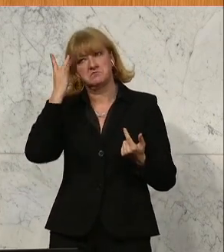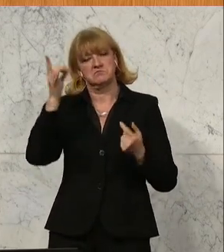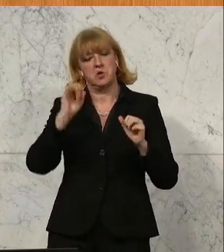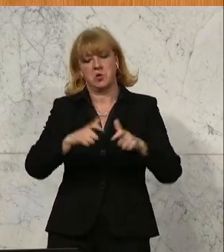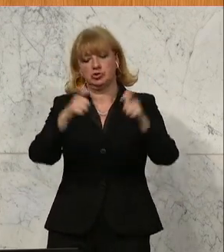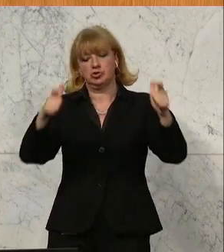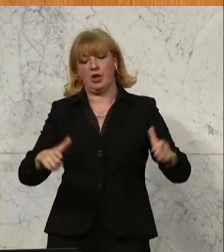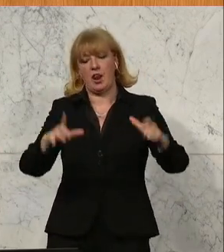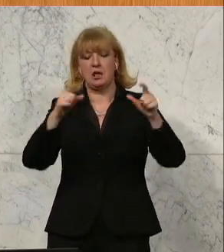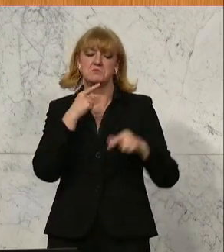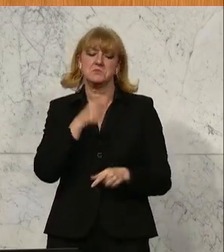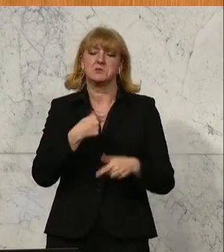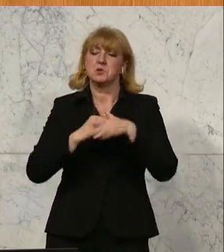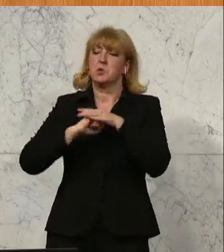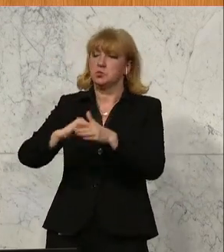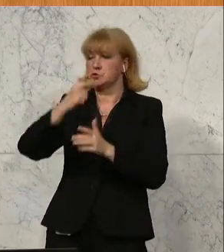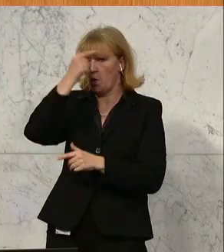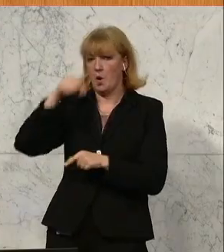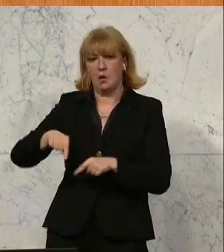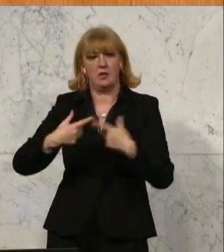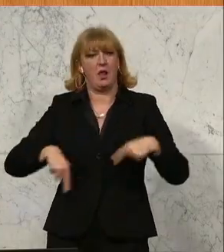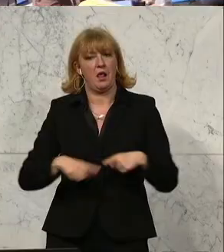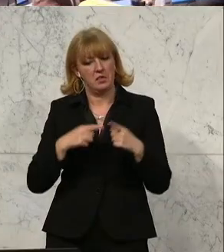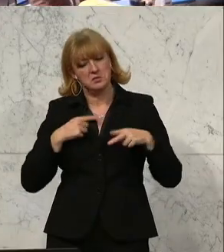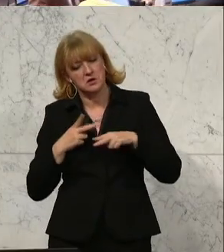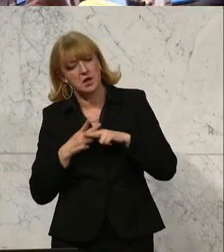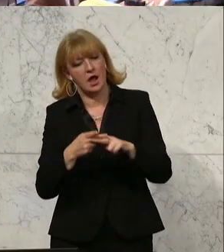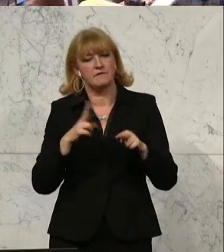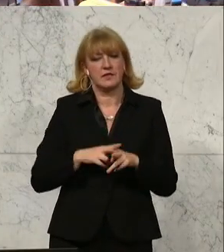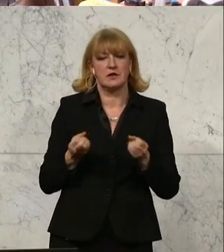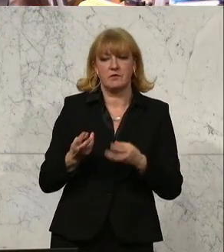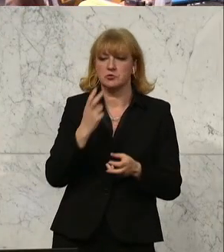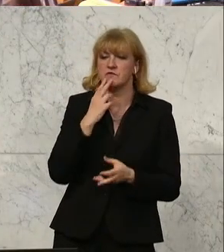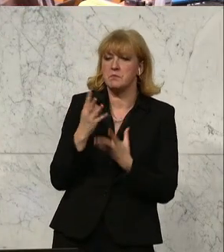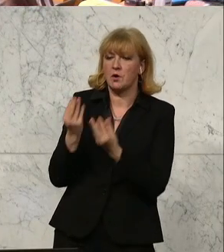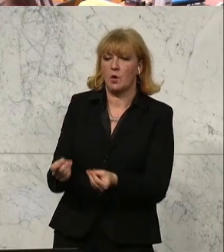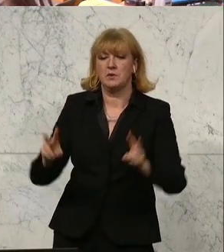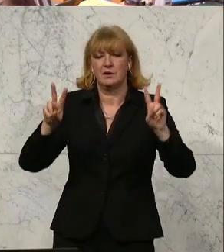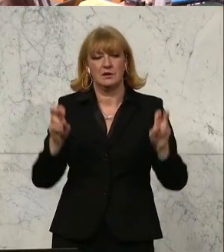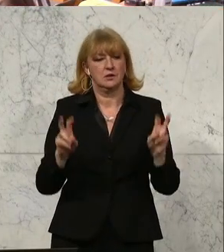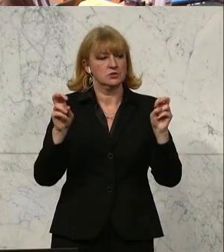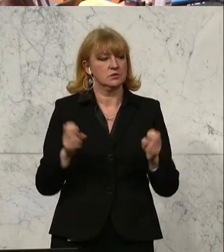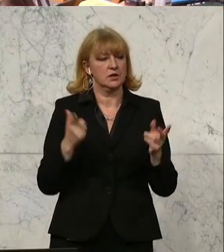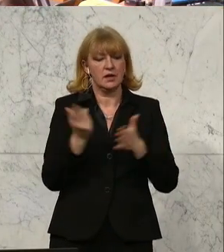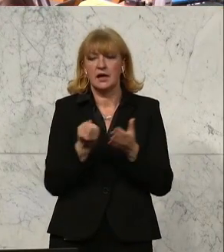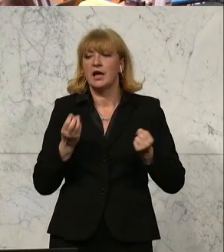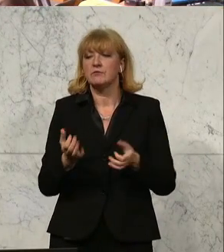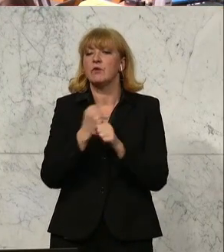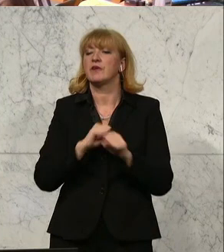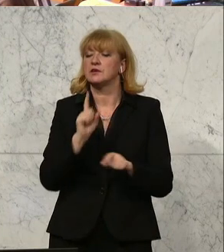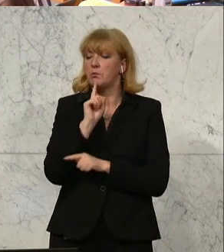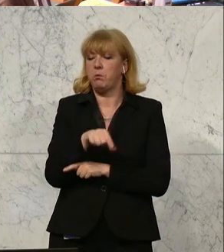unterstütze die Bürgerinnen und Bürger in diesem Land. Ich helfe Ihnen dabei, wenn Sie Informationen bekommen wollen, einen sogenannten Informationsfreiheitsbeauftragten,